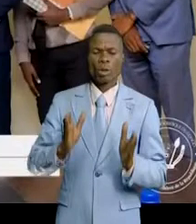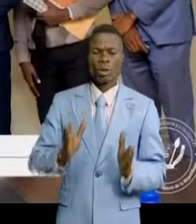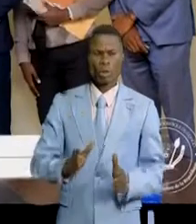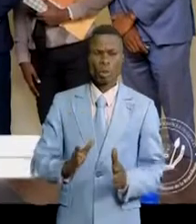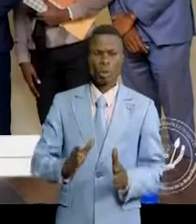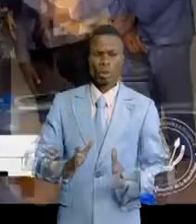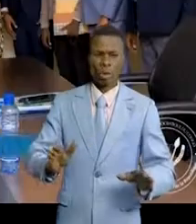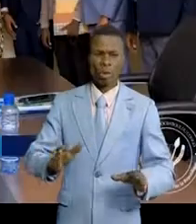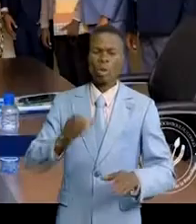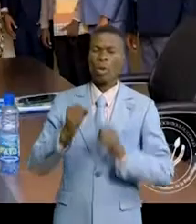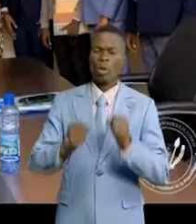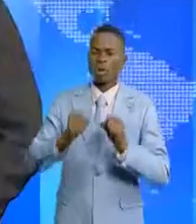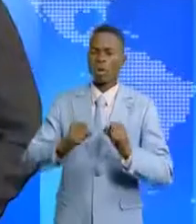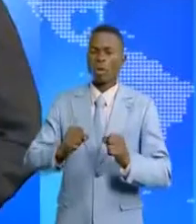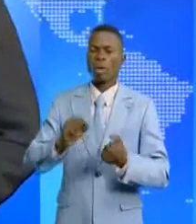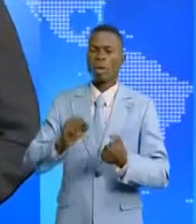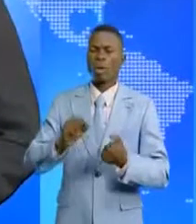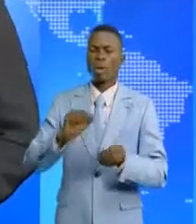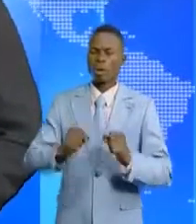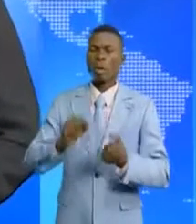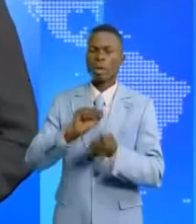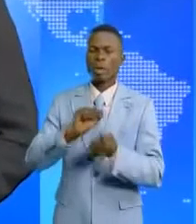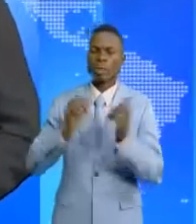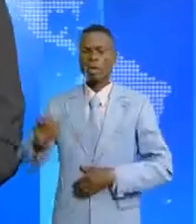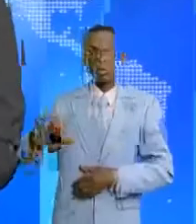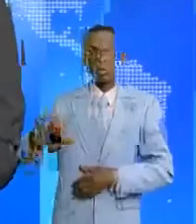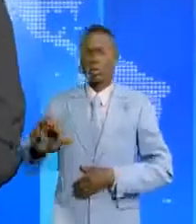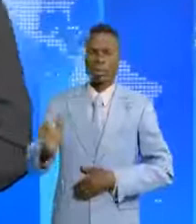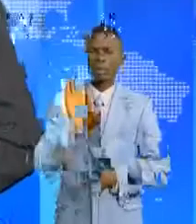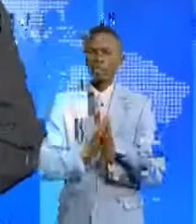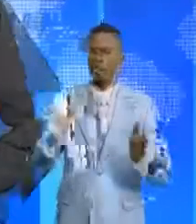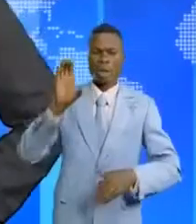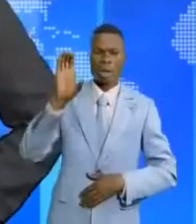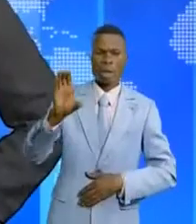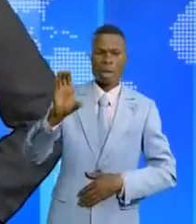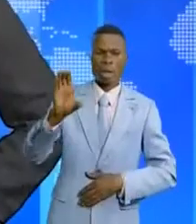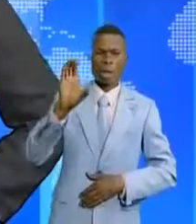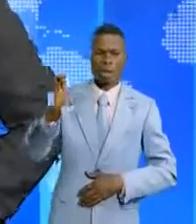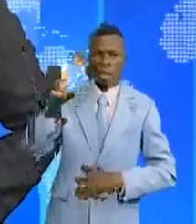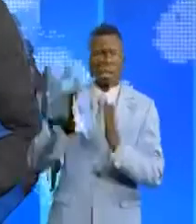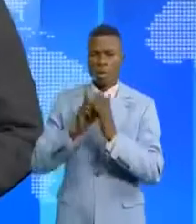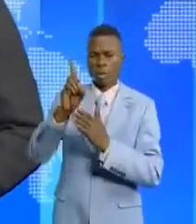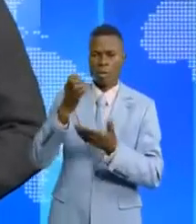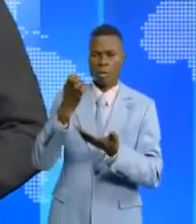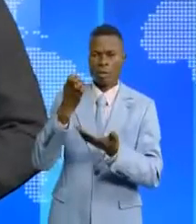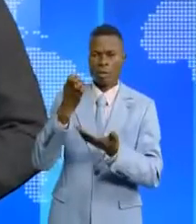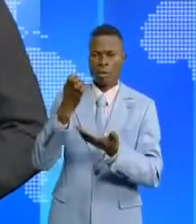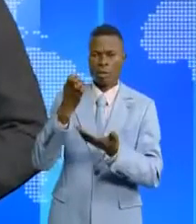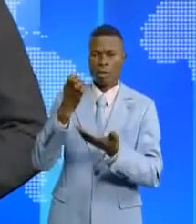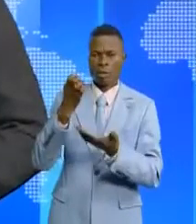à la gérance extérieure. Le directeur général de la Banque arabe pour le développement économique en Afrique,